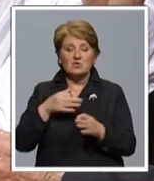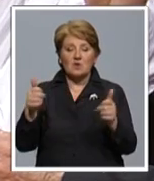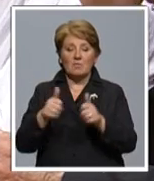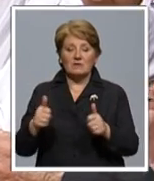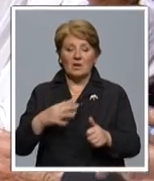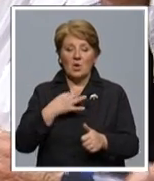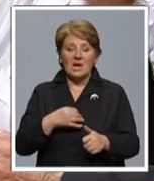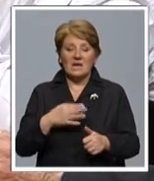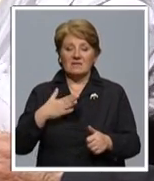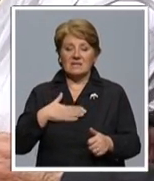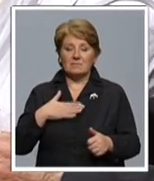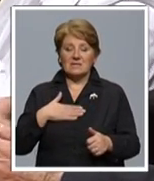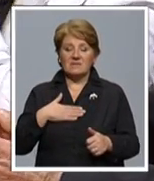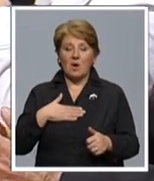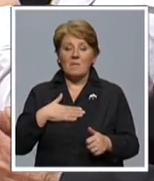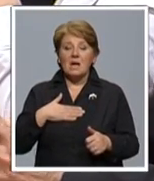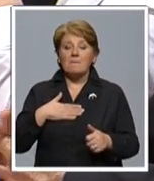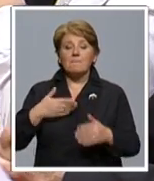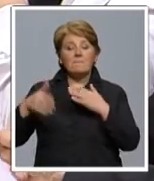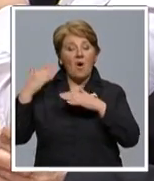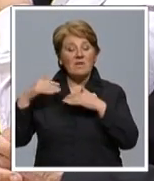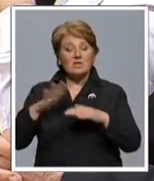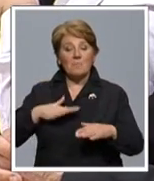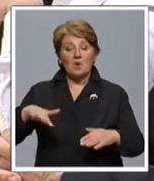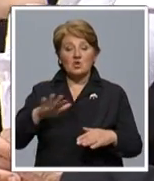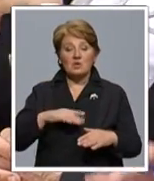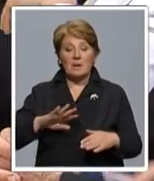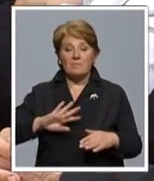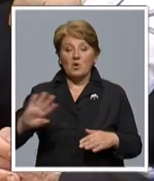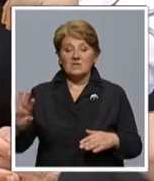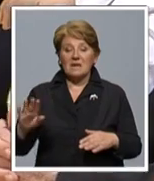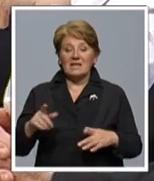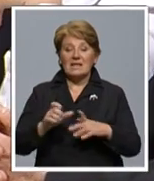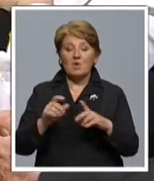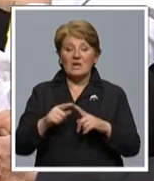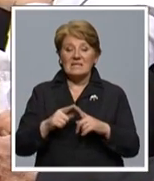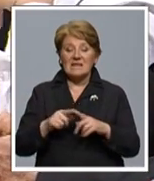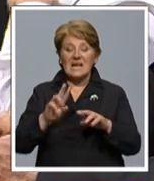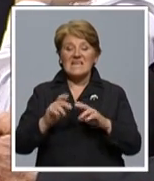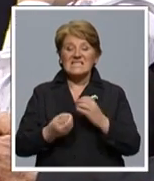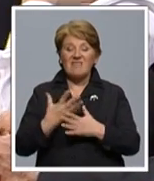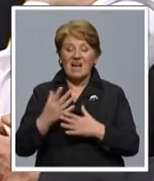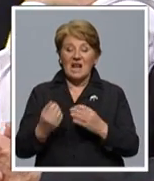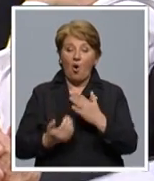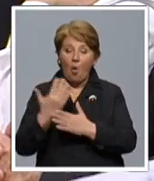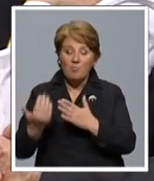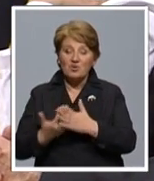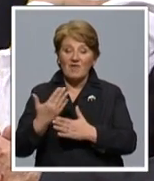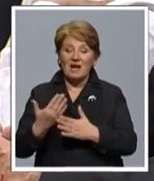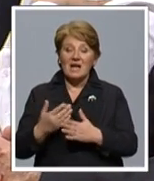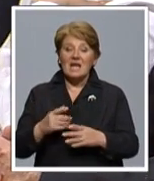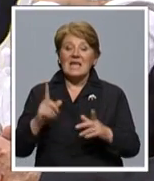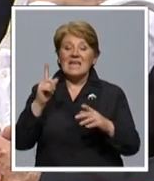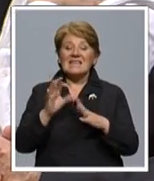Hrvatska na svojem pridodnom, etničkom i povijesnom prostoru, posvemašnja demografska, duhovna i tvarna obnova, identitet i